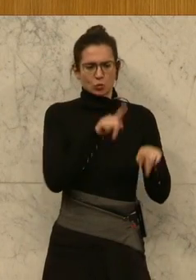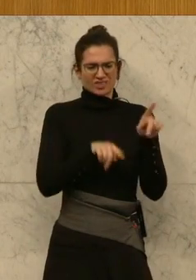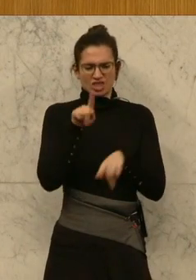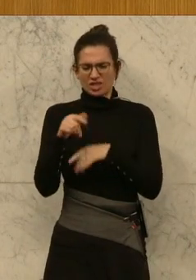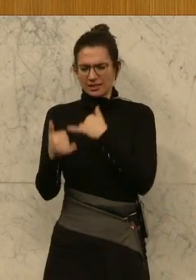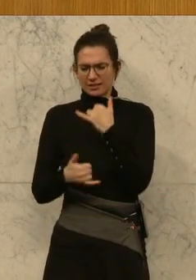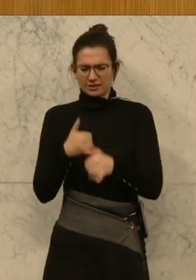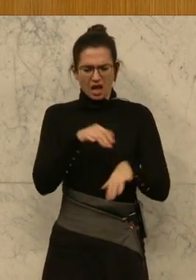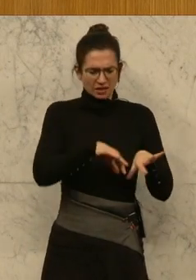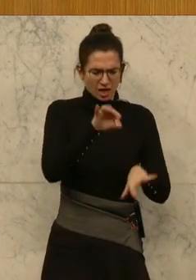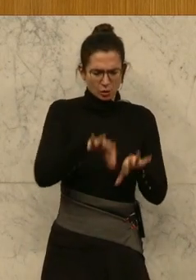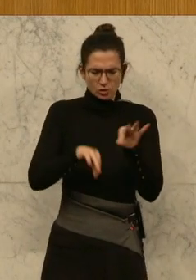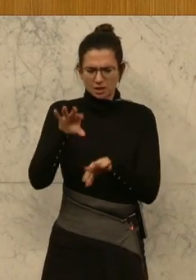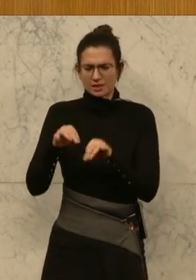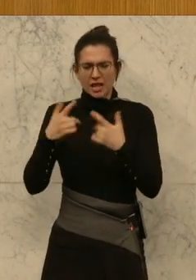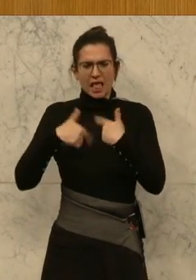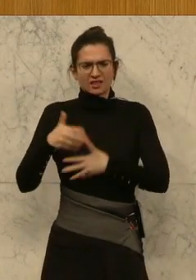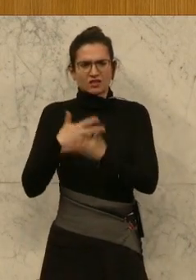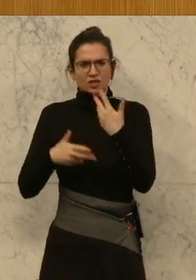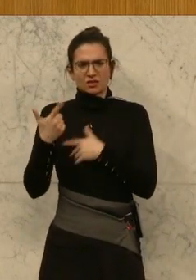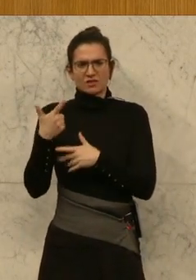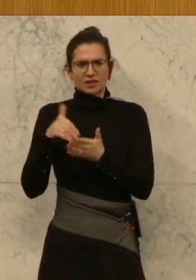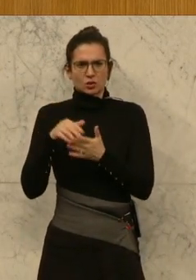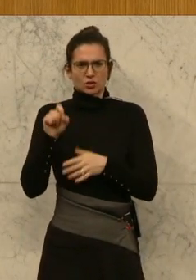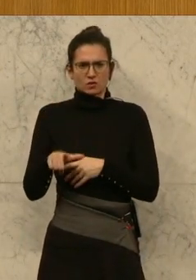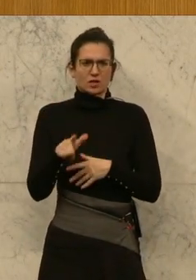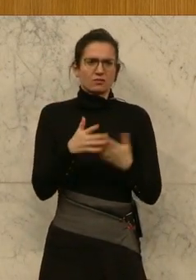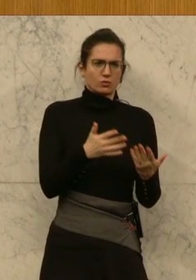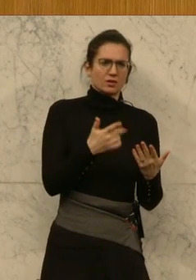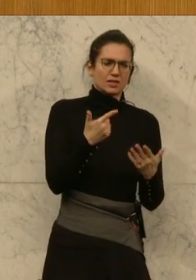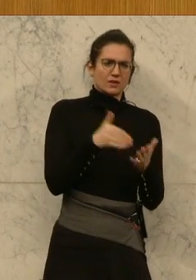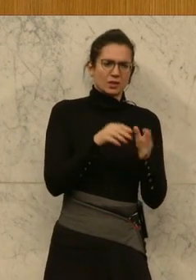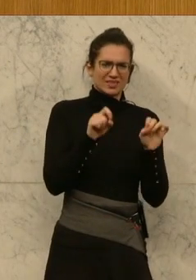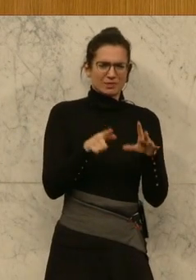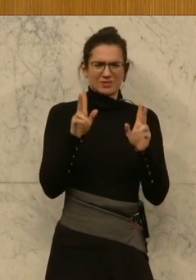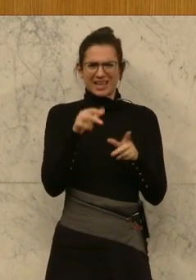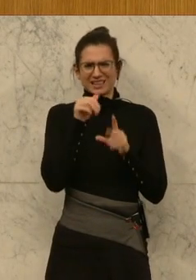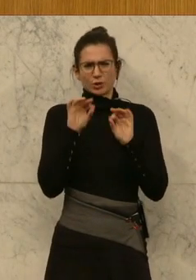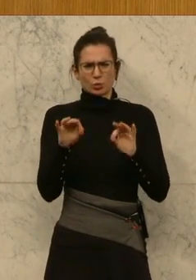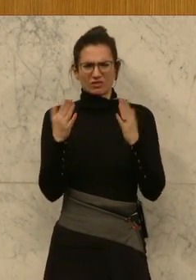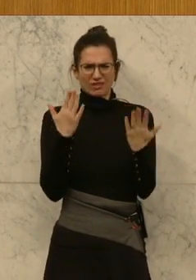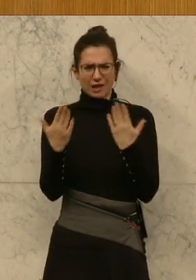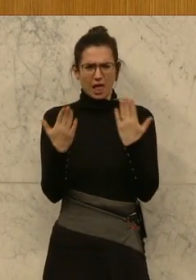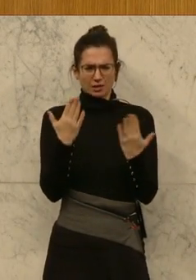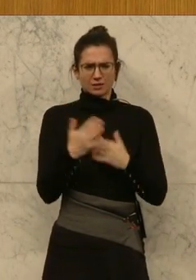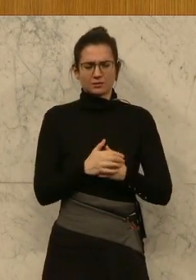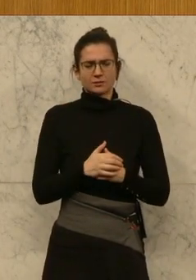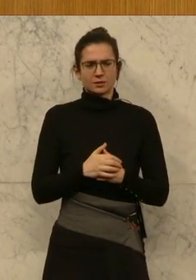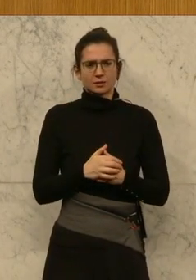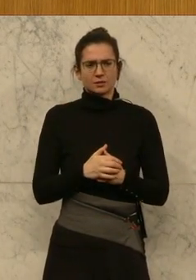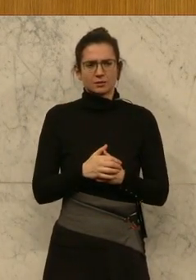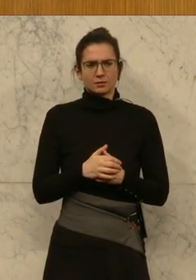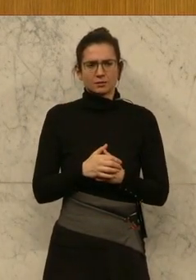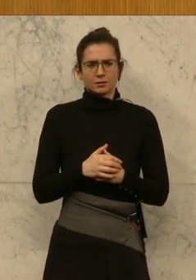erhoben wird, aus der Landwirtschaft, glaube ich, aus 2012 und aus 2017, das kann man nicht wirklich gut vergleichen. Sie haben eh in Ihrem